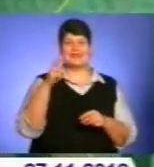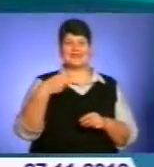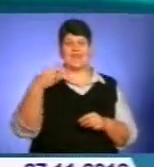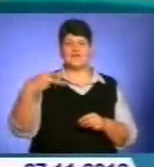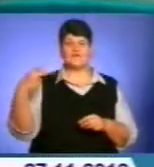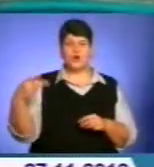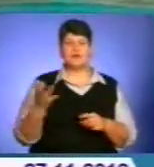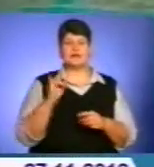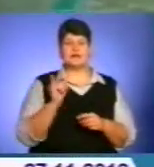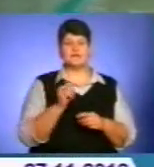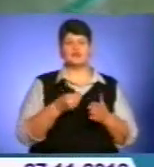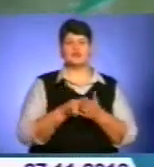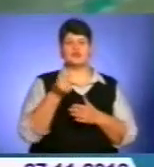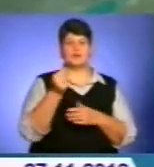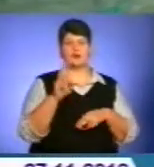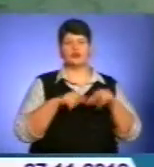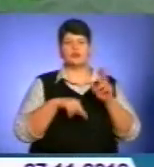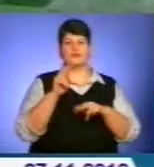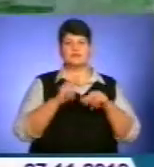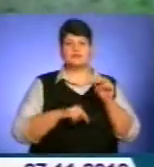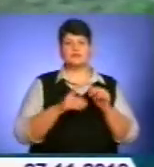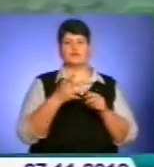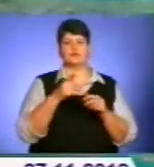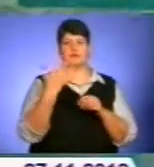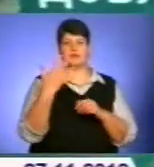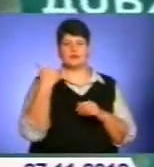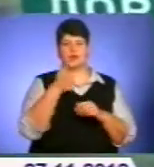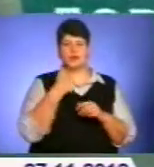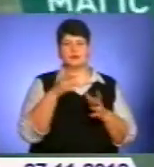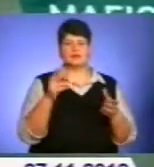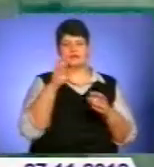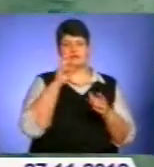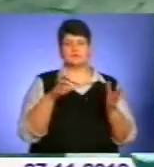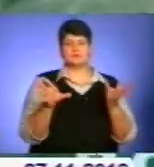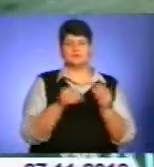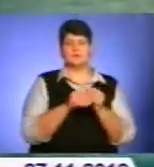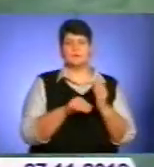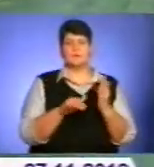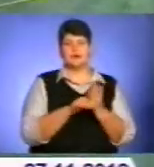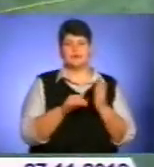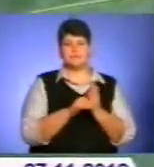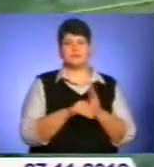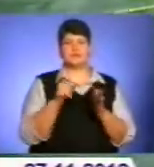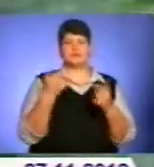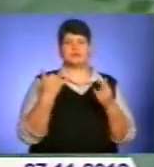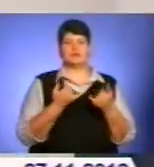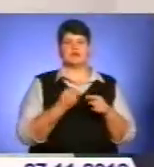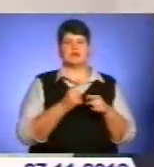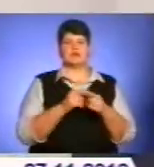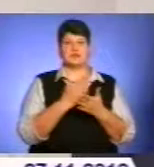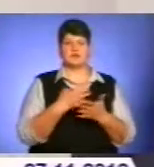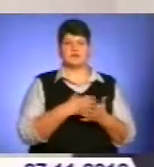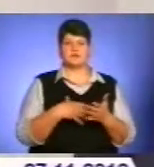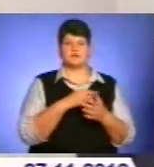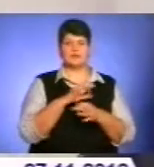років. А фінансуватимуть бойовництво терміналу на умовах державно-приватного партнерства. Прем'єр наголосив на значушості проєкту. Цей